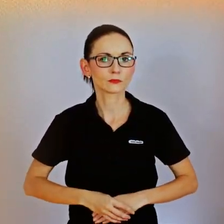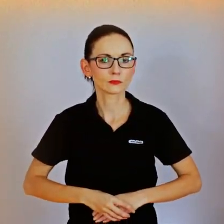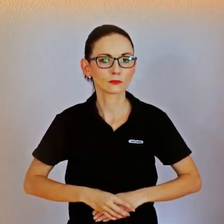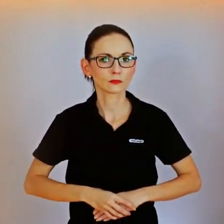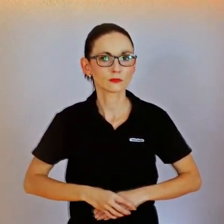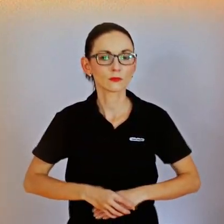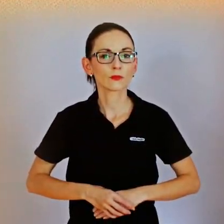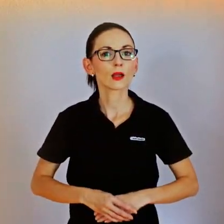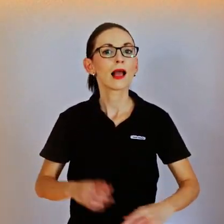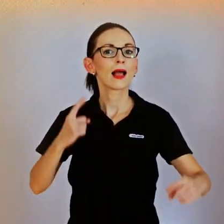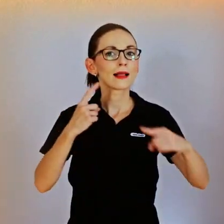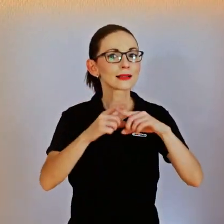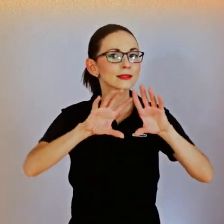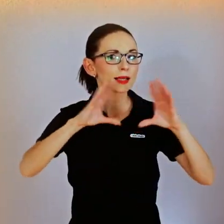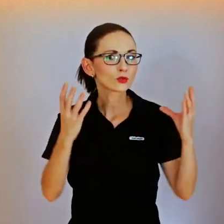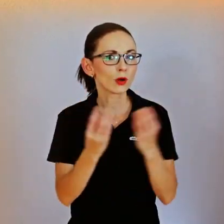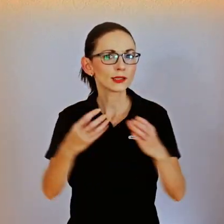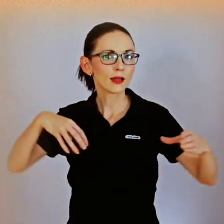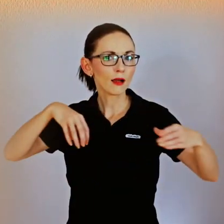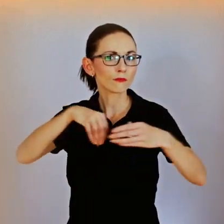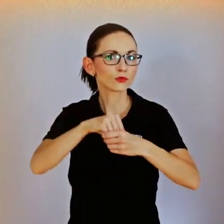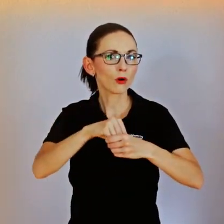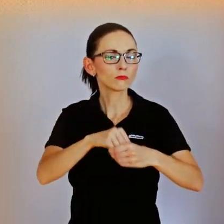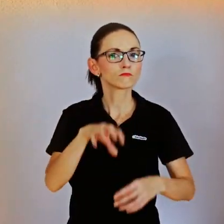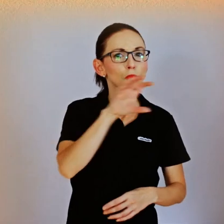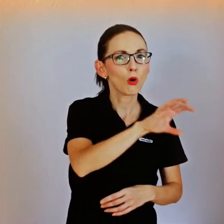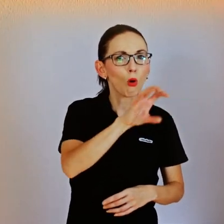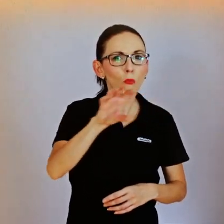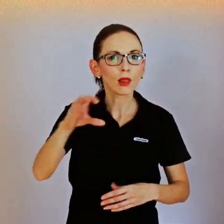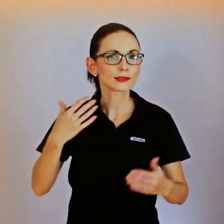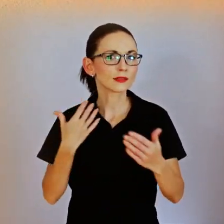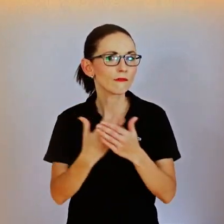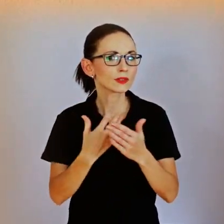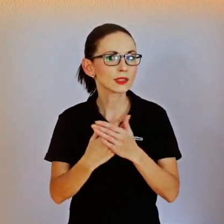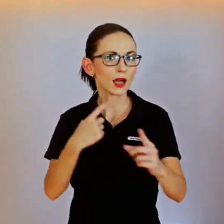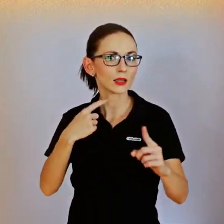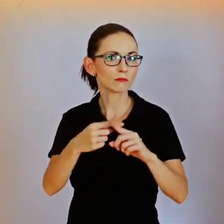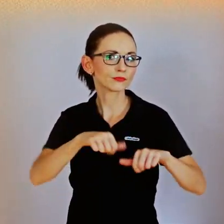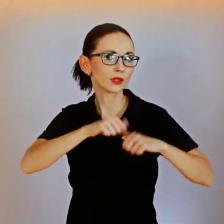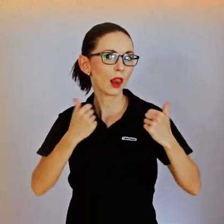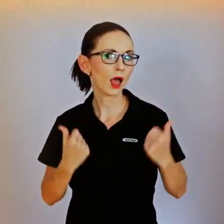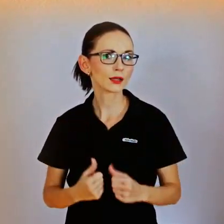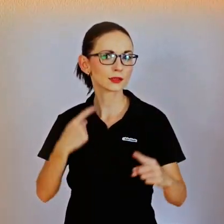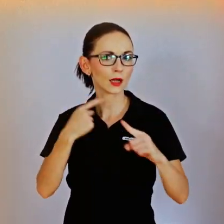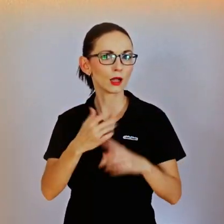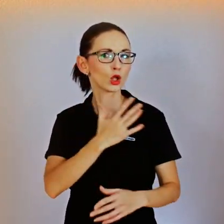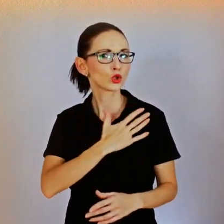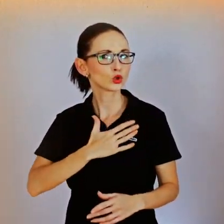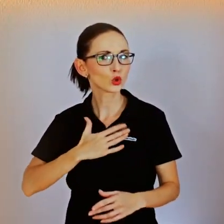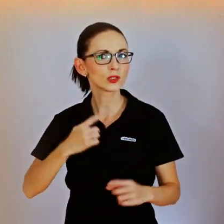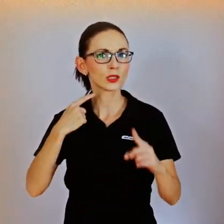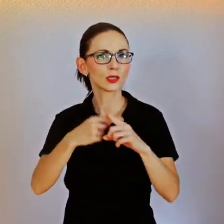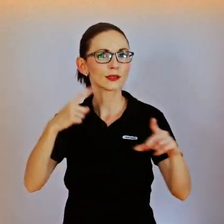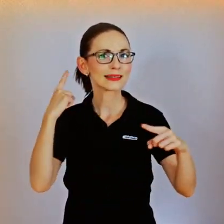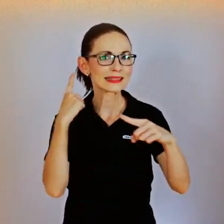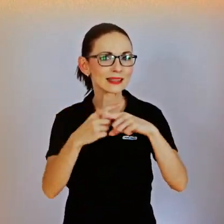přes sexualitu člověk získává nějaký třeba vztah ke svému tělu, sebehodnotu, sebepřijetí. A zase